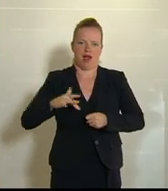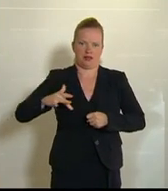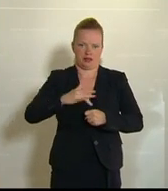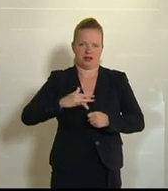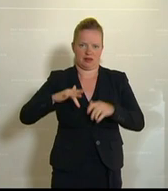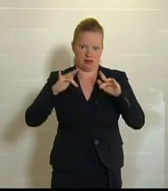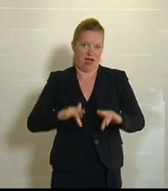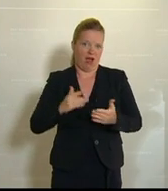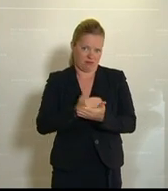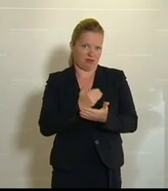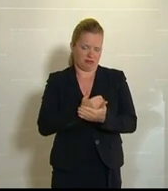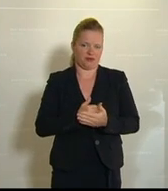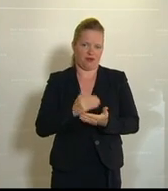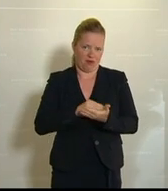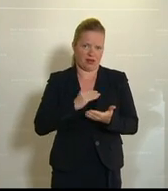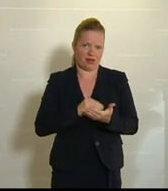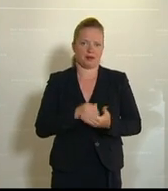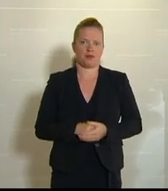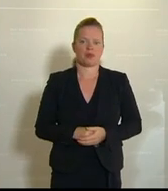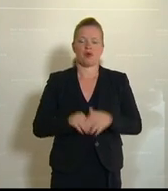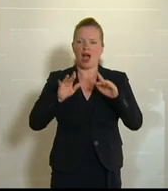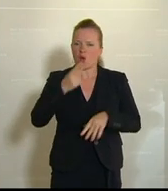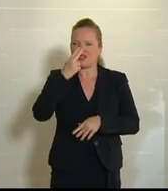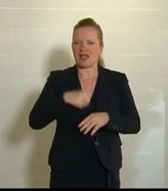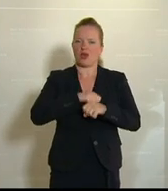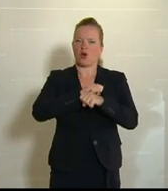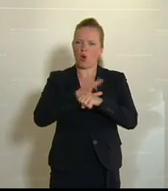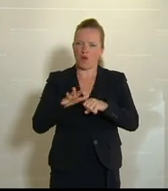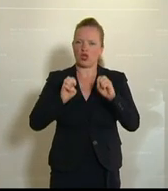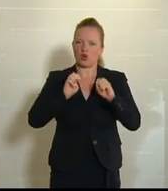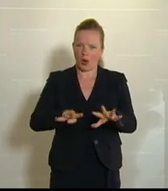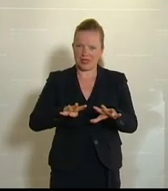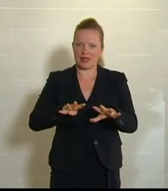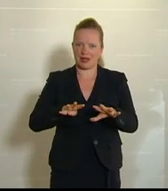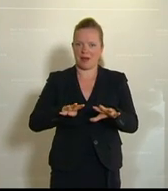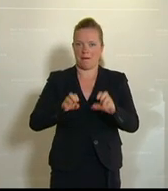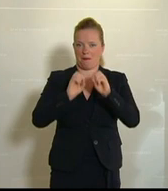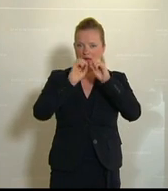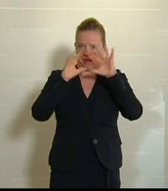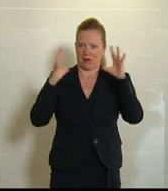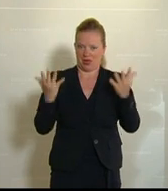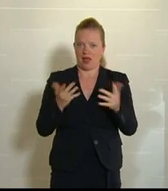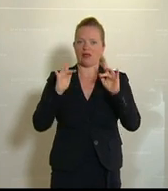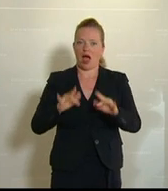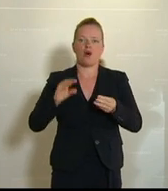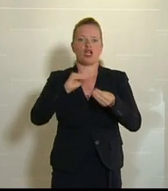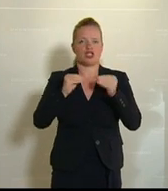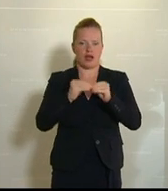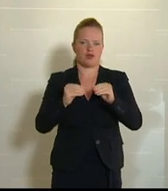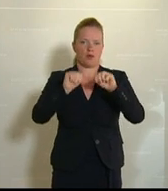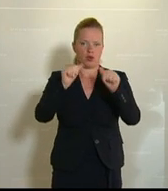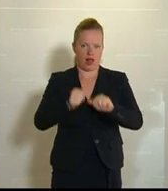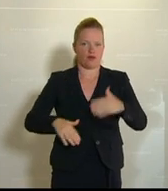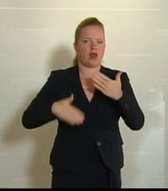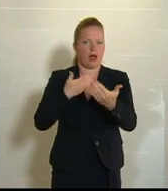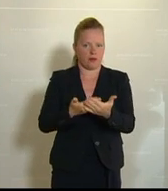Wir haben aber auch gesehen, dass durch die Covid-19-Pandemie durchaus Geschäftsmodelle der Anbieter, die